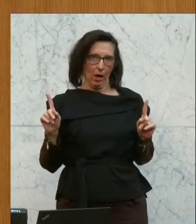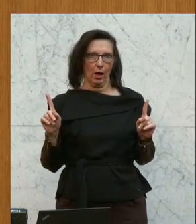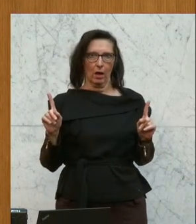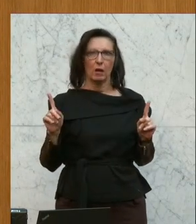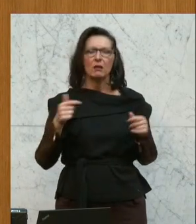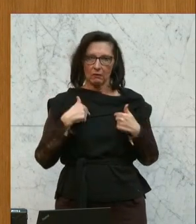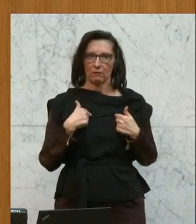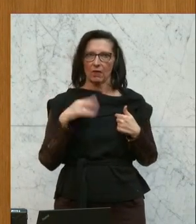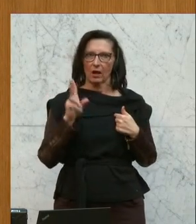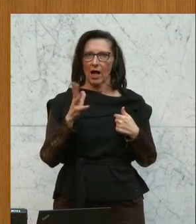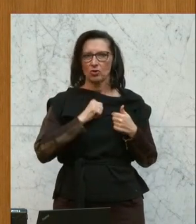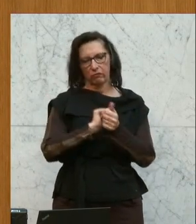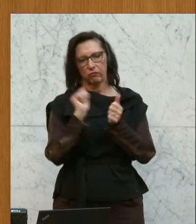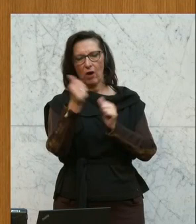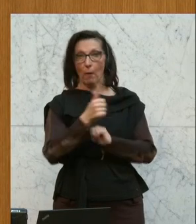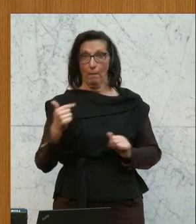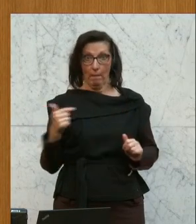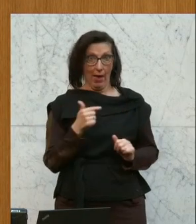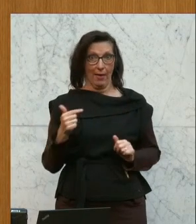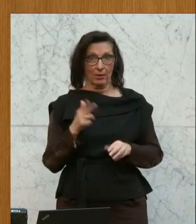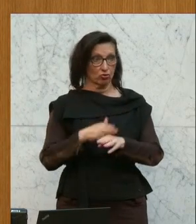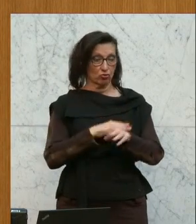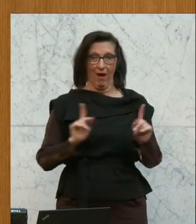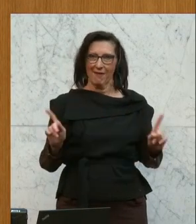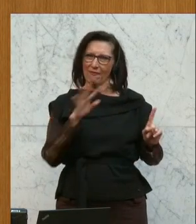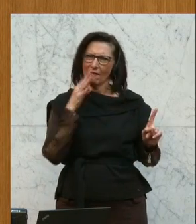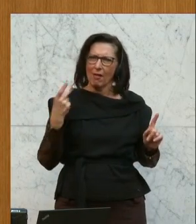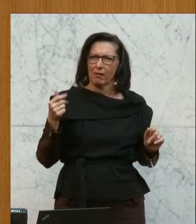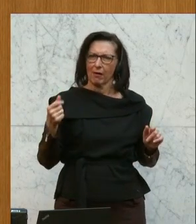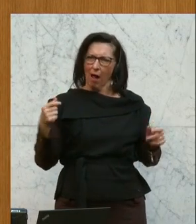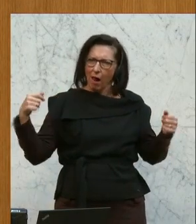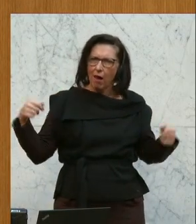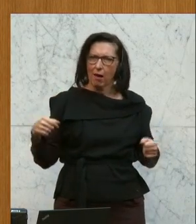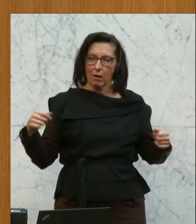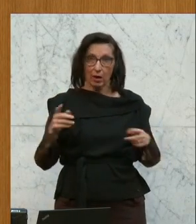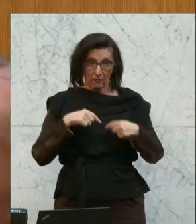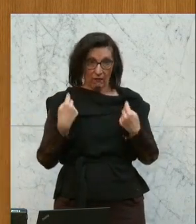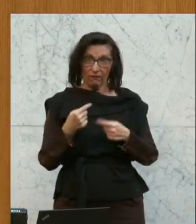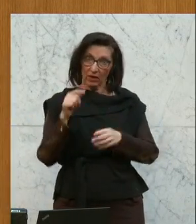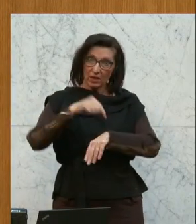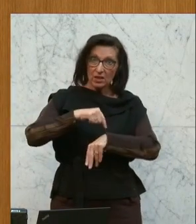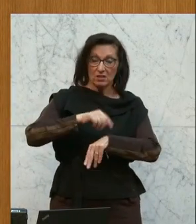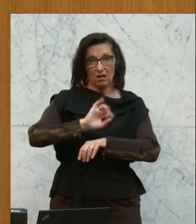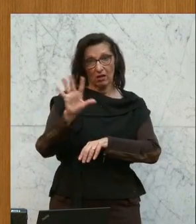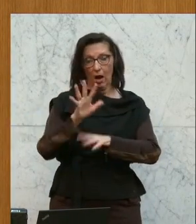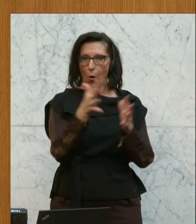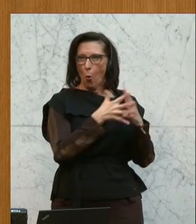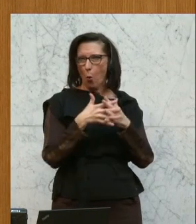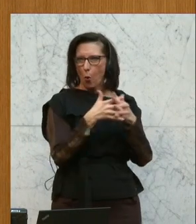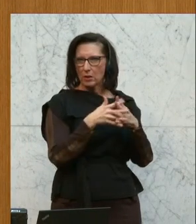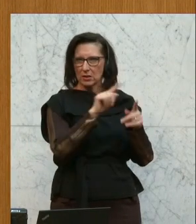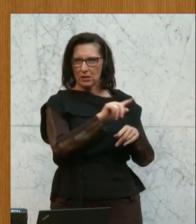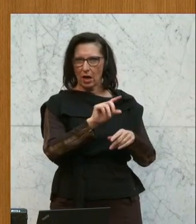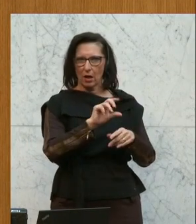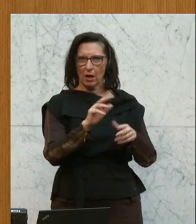Beide Staaten investieren gerade sehr viel Zeit, sehr viel Geld. Und die Zeit, die wir haben, ist knapp. Die USA fordert uns mit dem größten